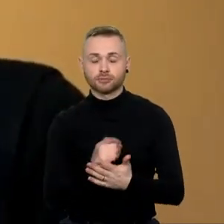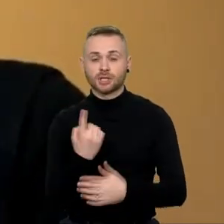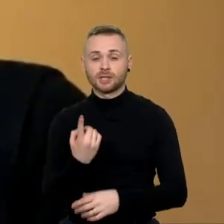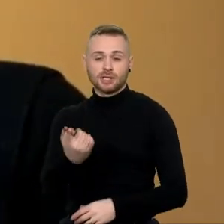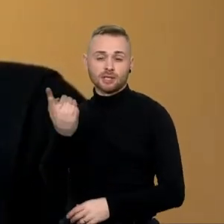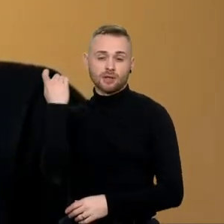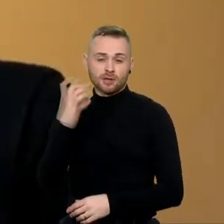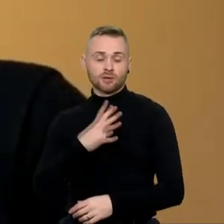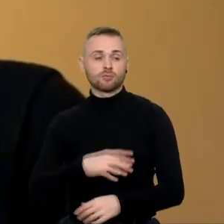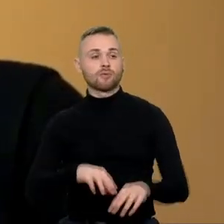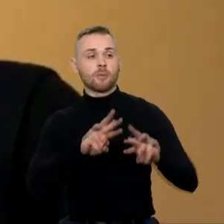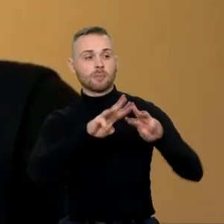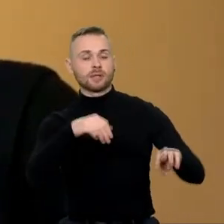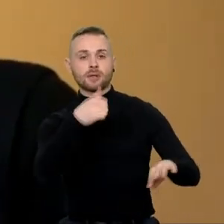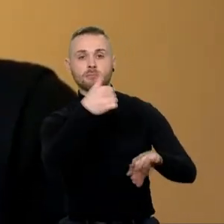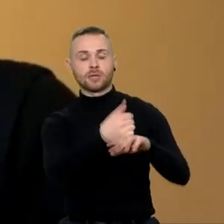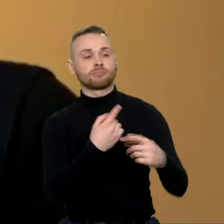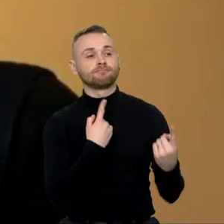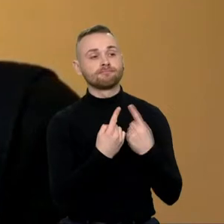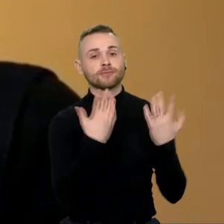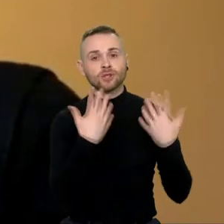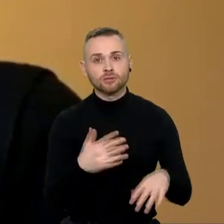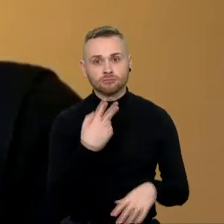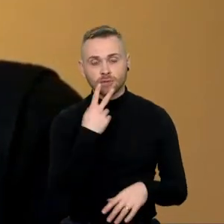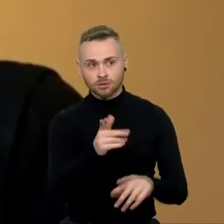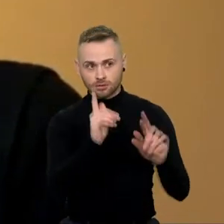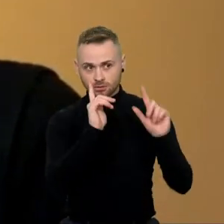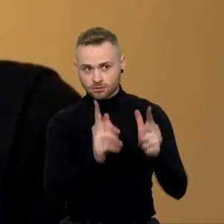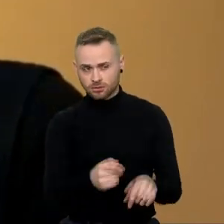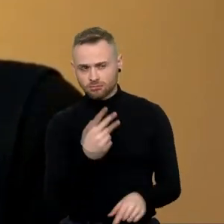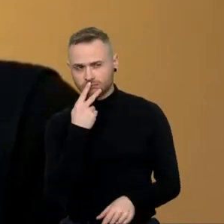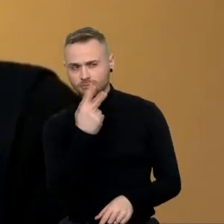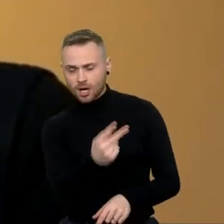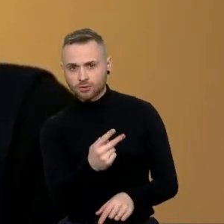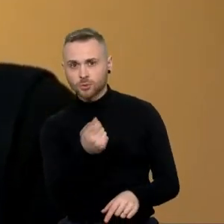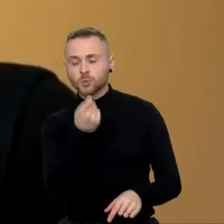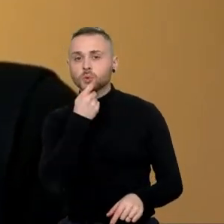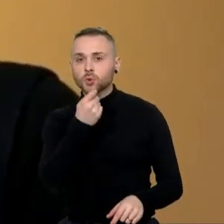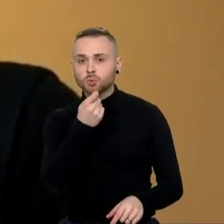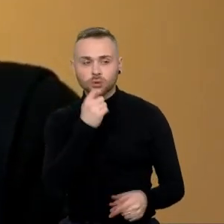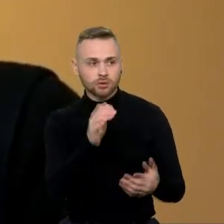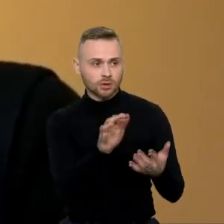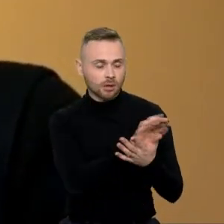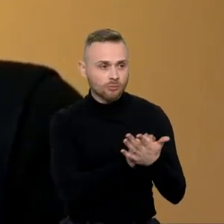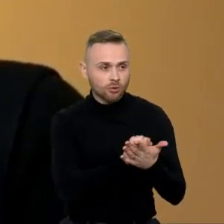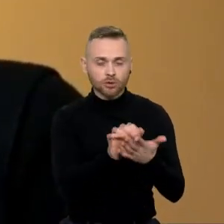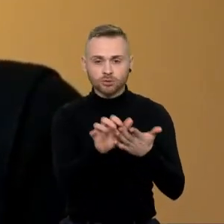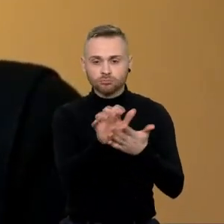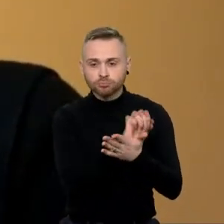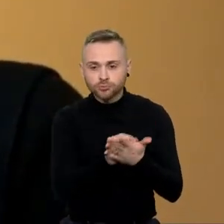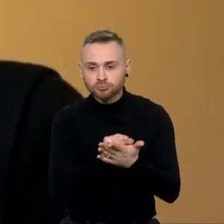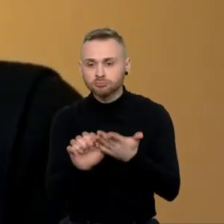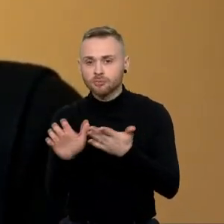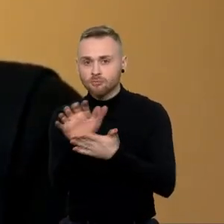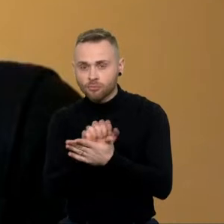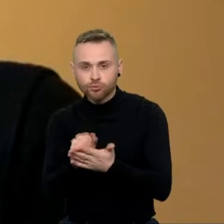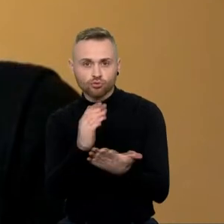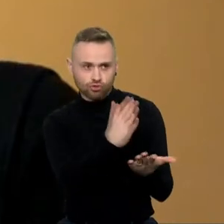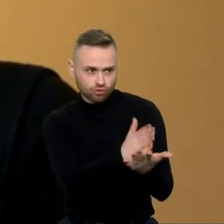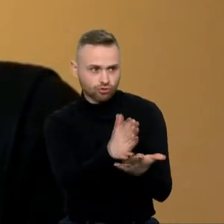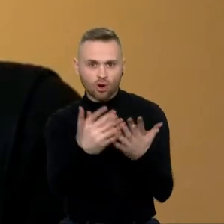kalbėjęs, kad prasideda tam tikri žlūdimo požymiai kai kuriuose sferuose. Ir štai sutinku,